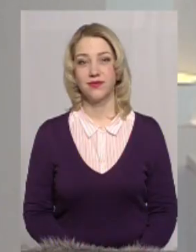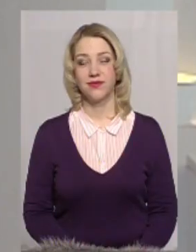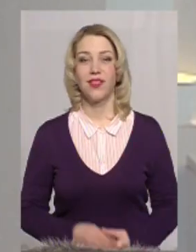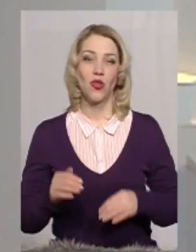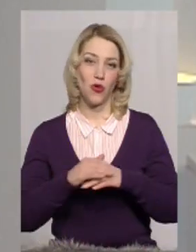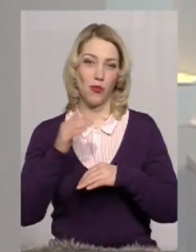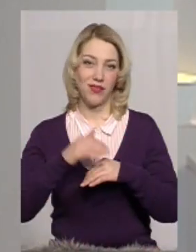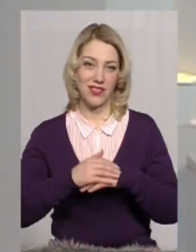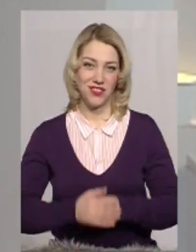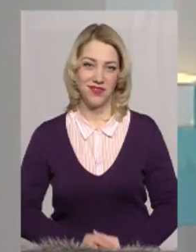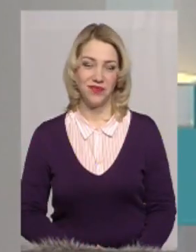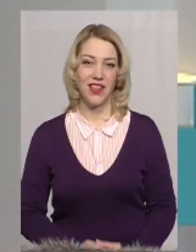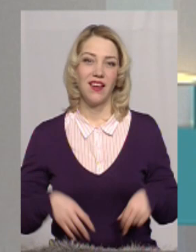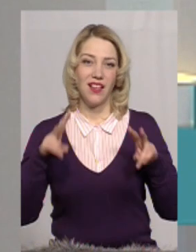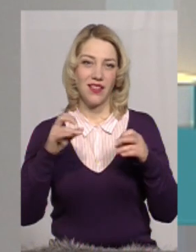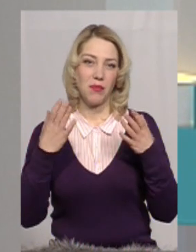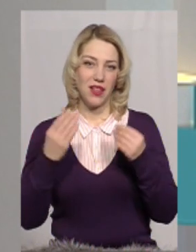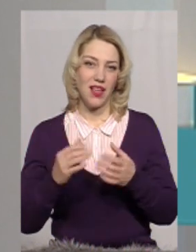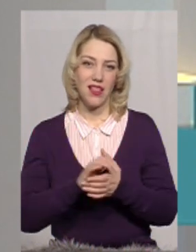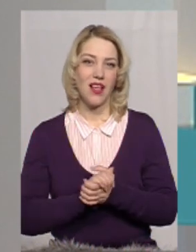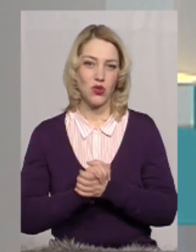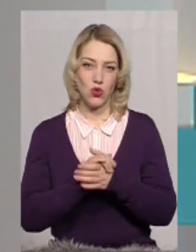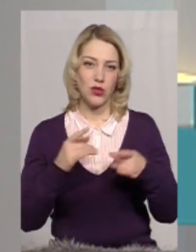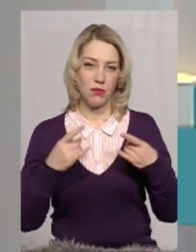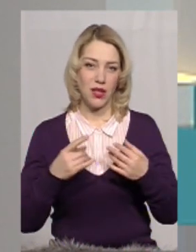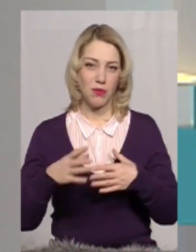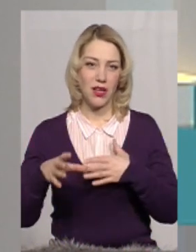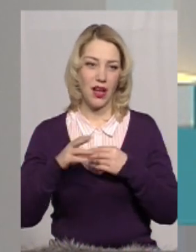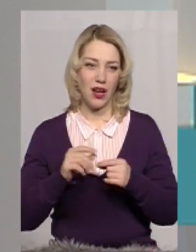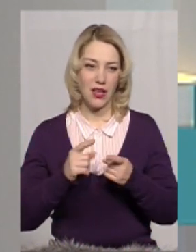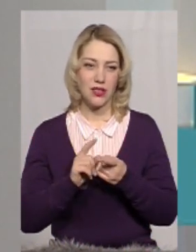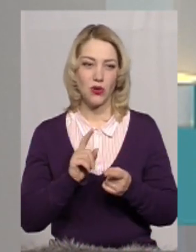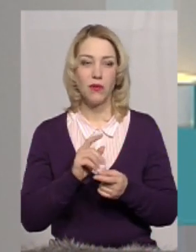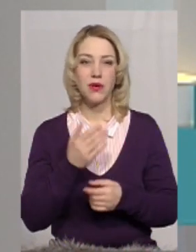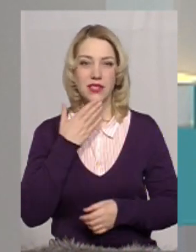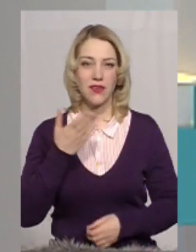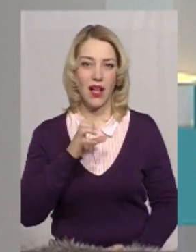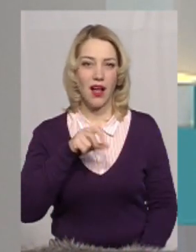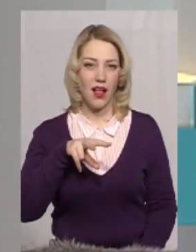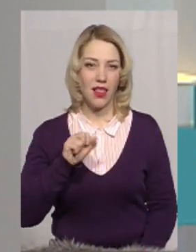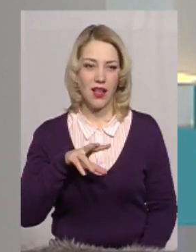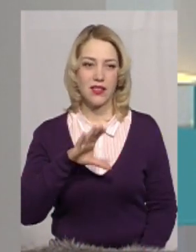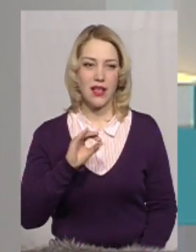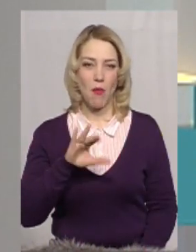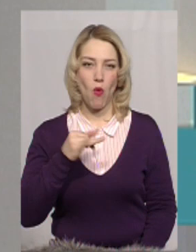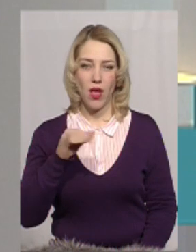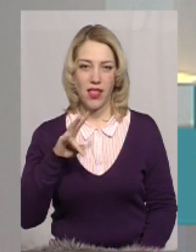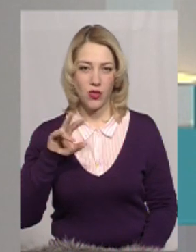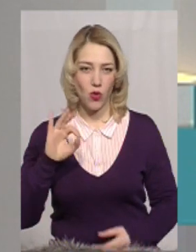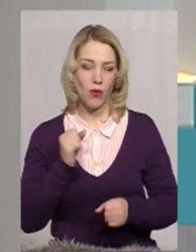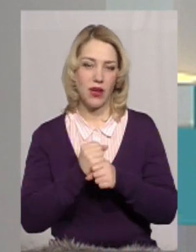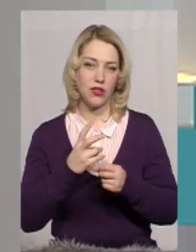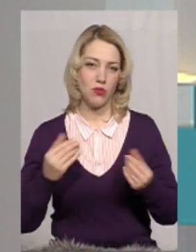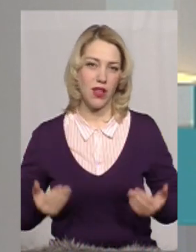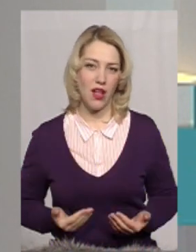Добрий вечір. Тема дня на Суспільному. Ми з Оксаною Фіновською працюємо для вас наживо. 195